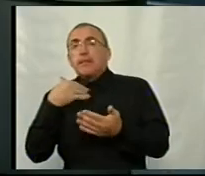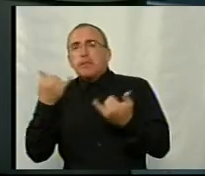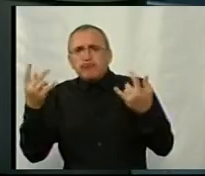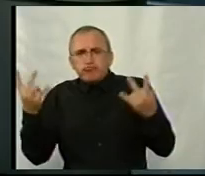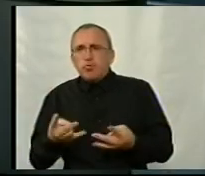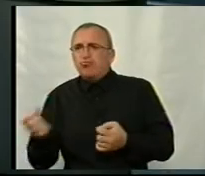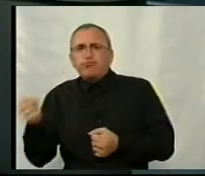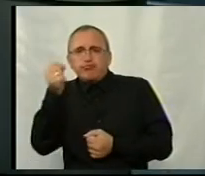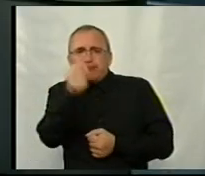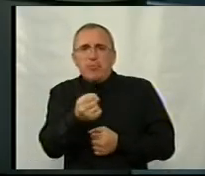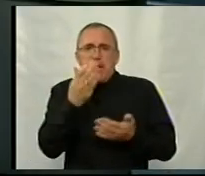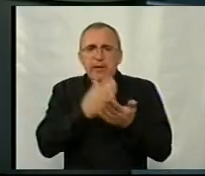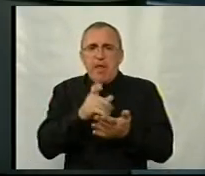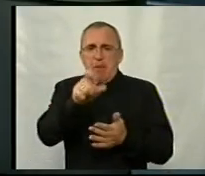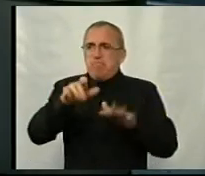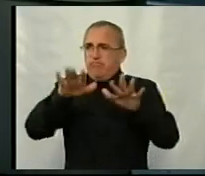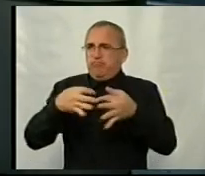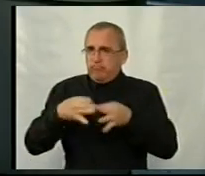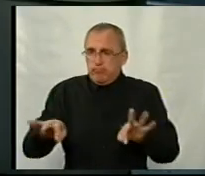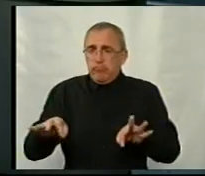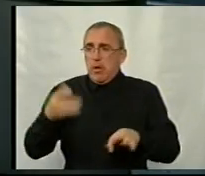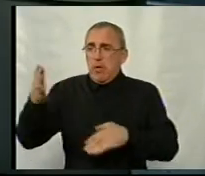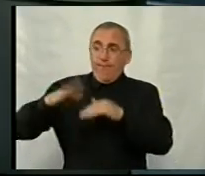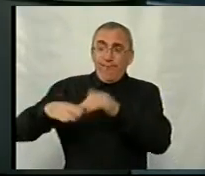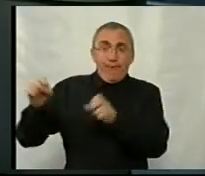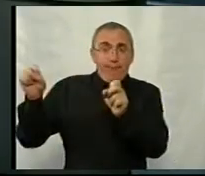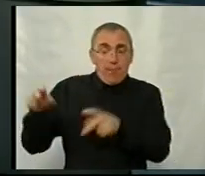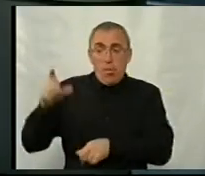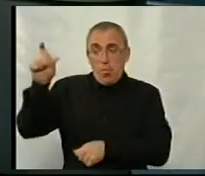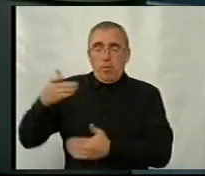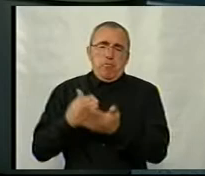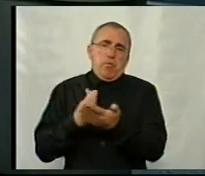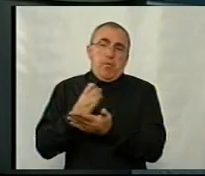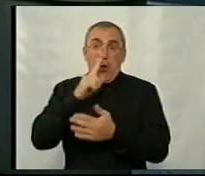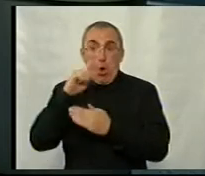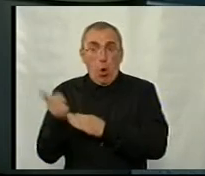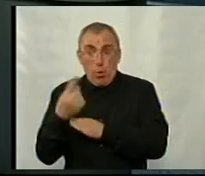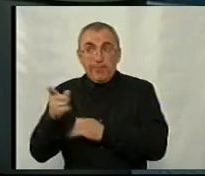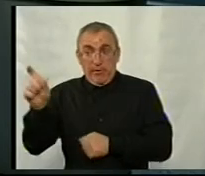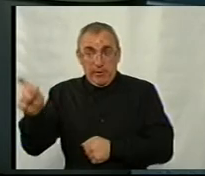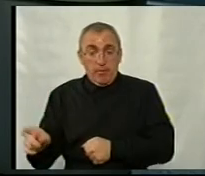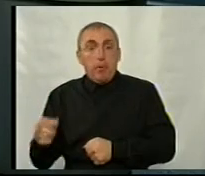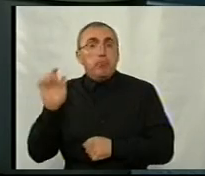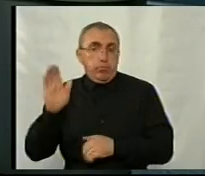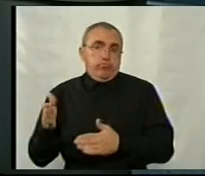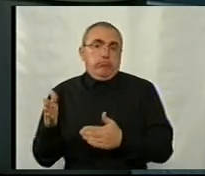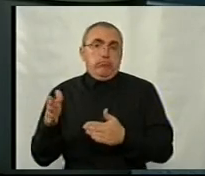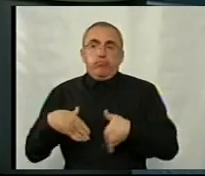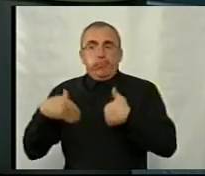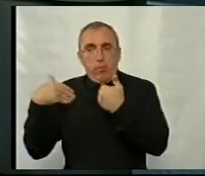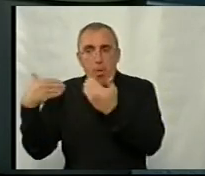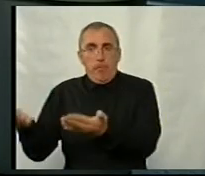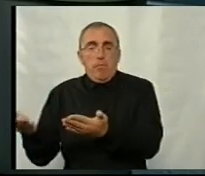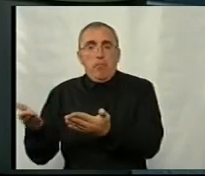Є вакансії? Є вакансії там, і відповідно до його фаху, наприклад, якщо людина служила розвідником, то їй будуть пропонувати